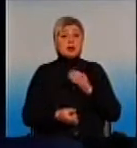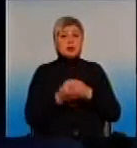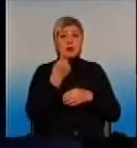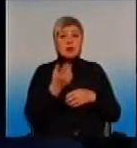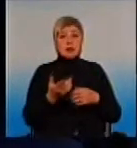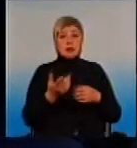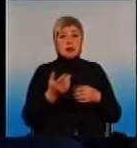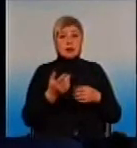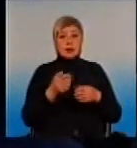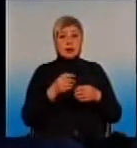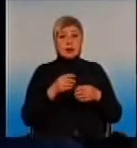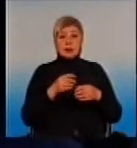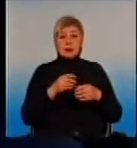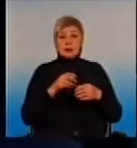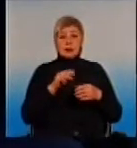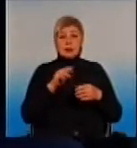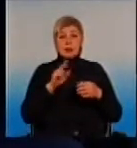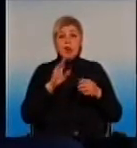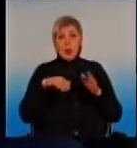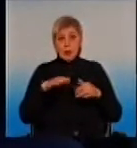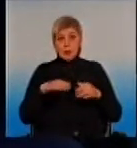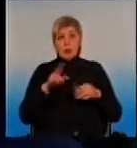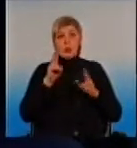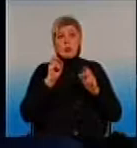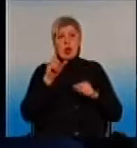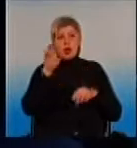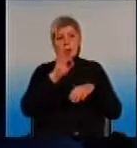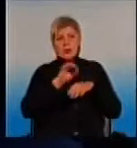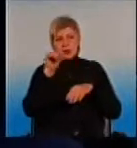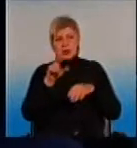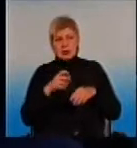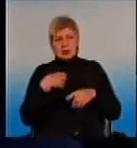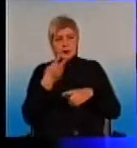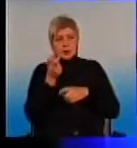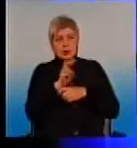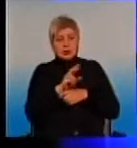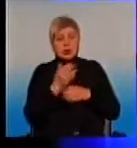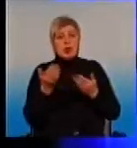прийти цьому пацієнту в цю лікарню, де з ним так от повелись?